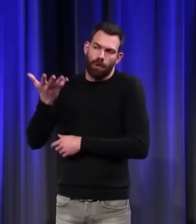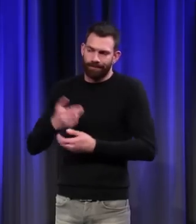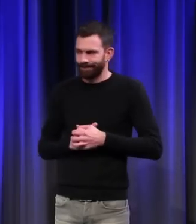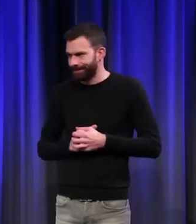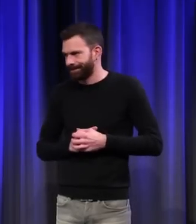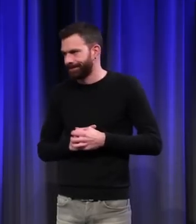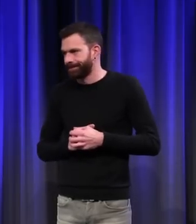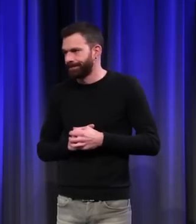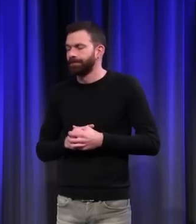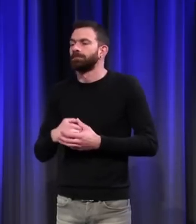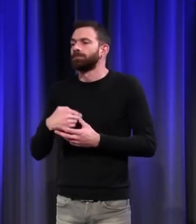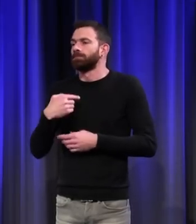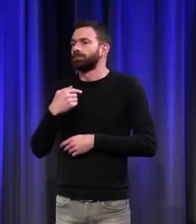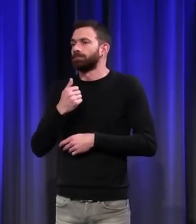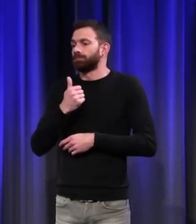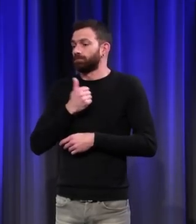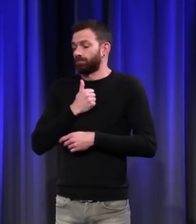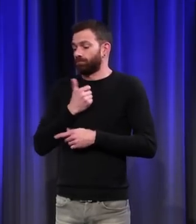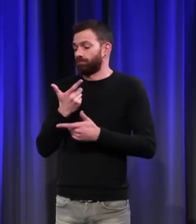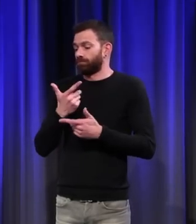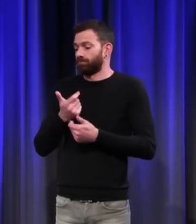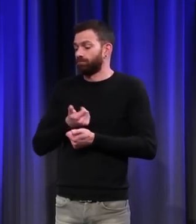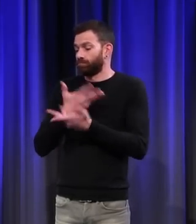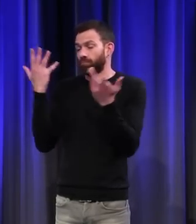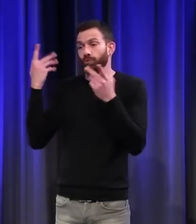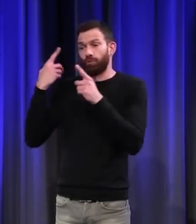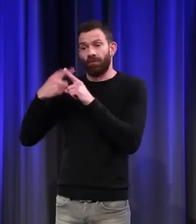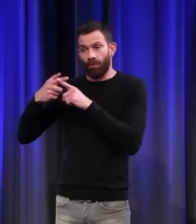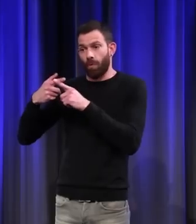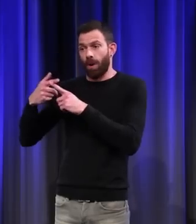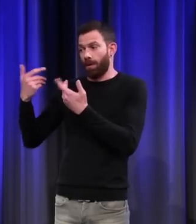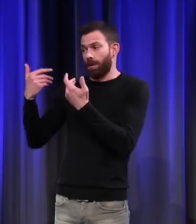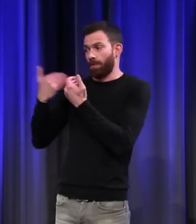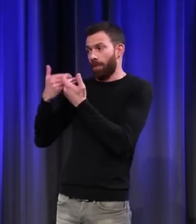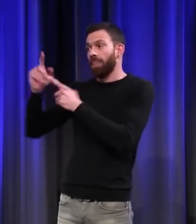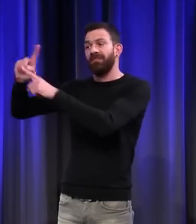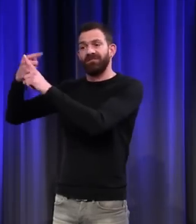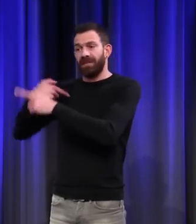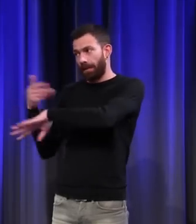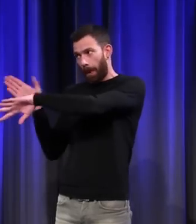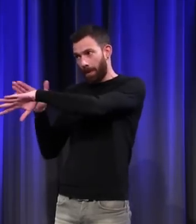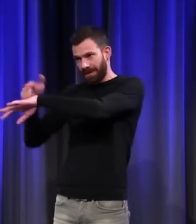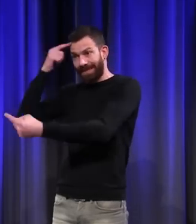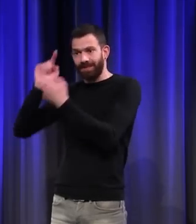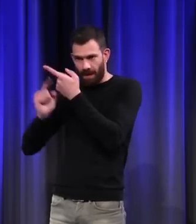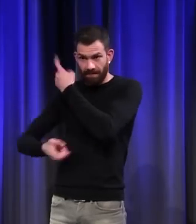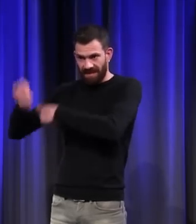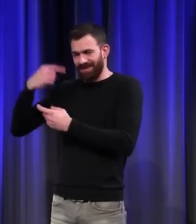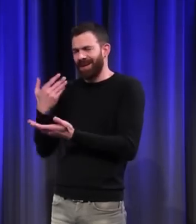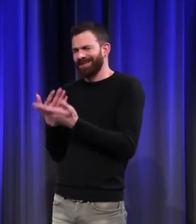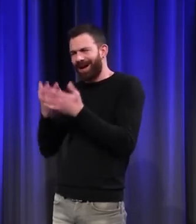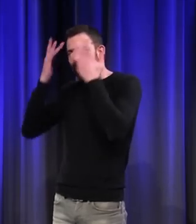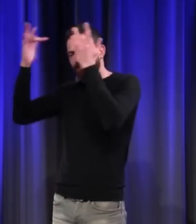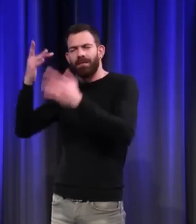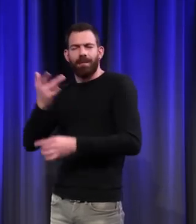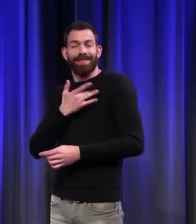moi, j'ai été plusieurs fois conseiller historique pour des films et c'est une expérience très intéressante pour l'historien parce